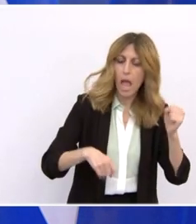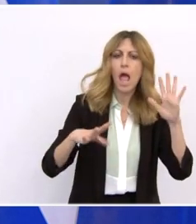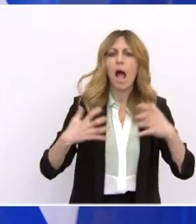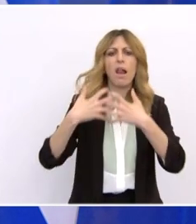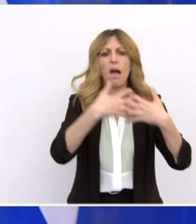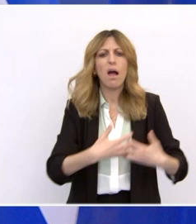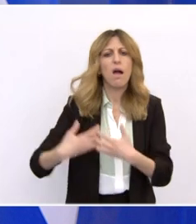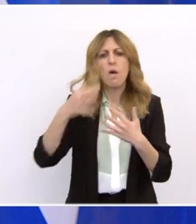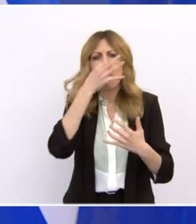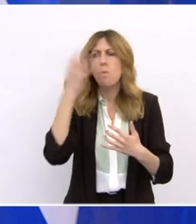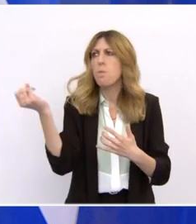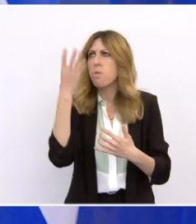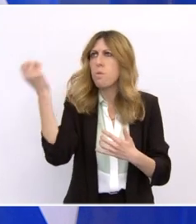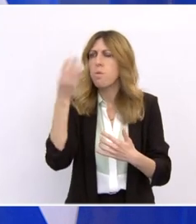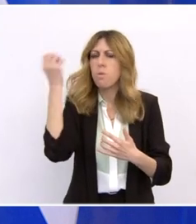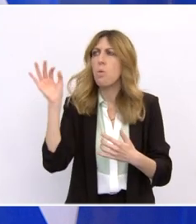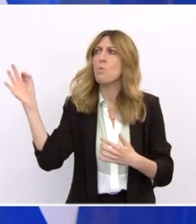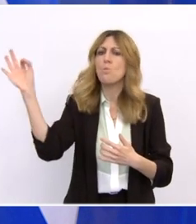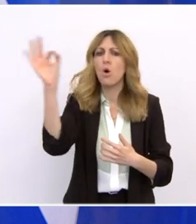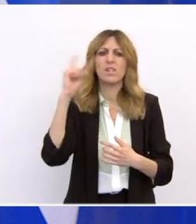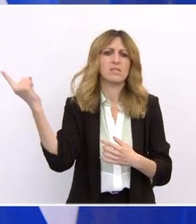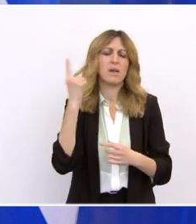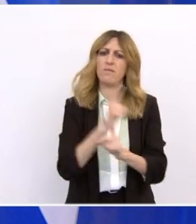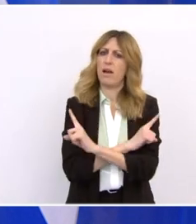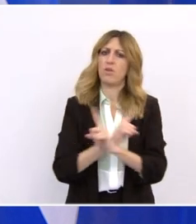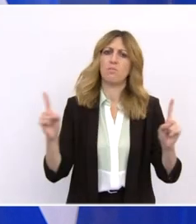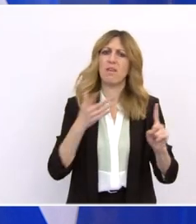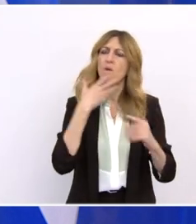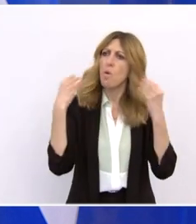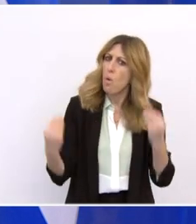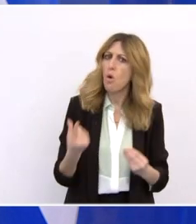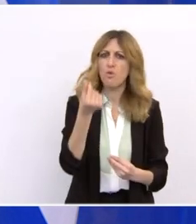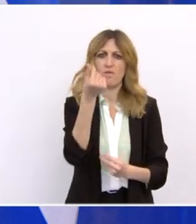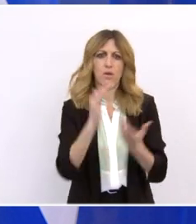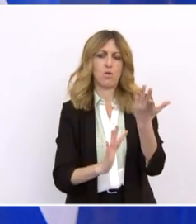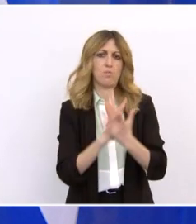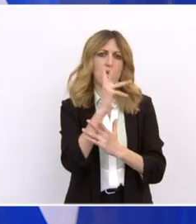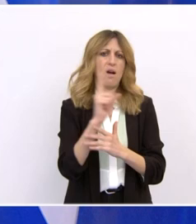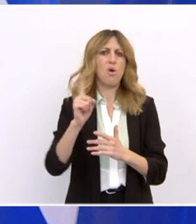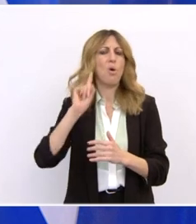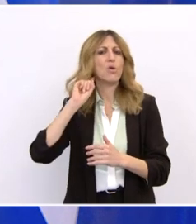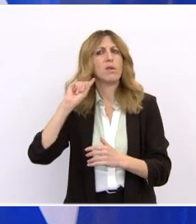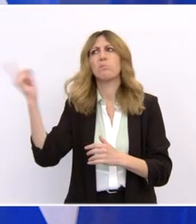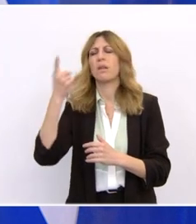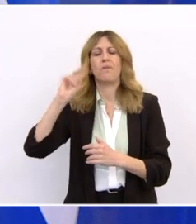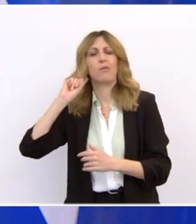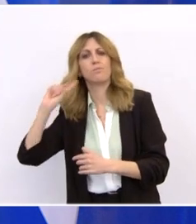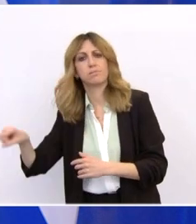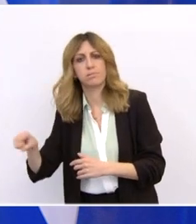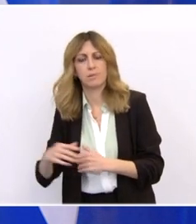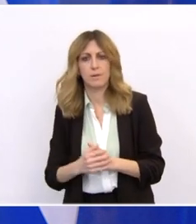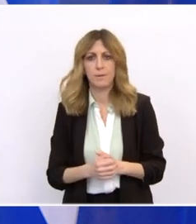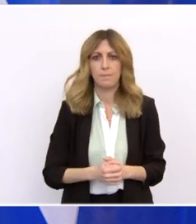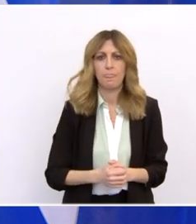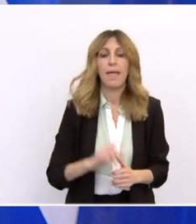Άλλωστε, στην πράσινη μετάβαση αφιερώνεται πάνω από το 37% των πόρων του Εθνικού